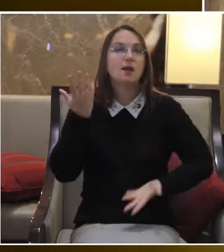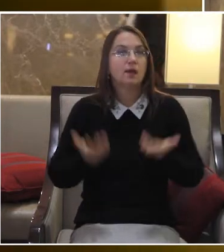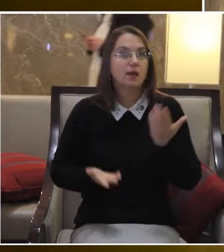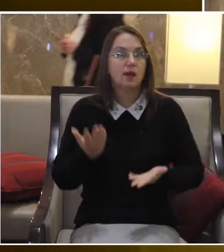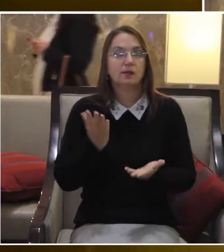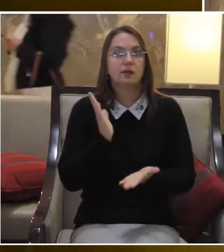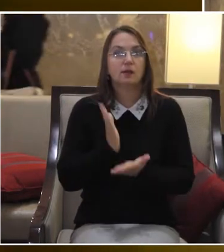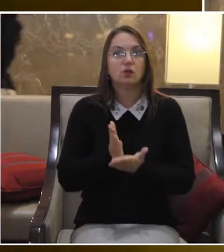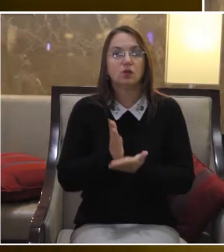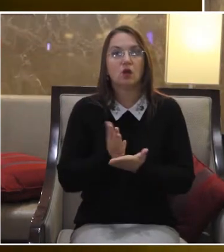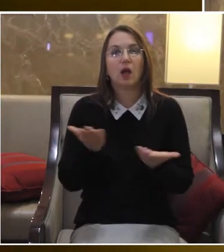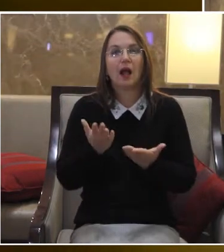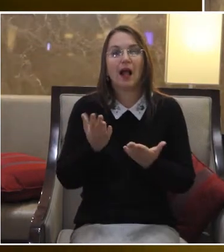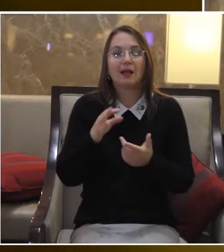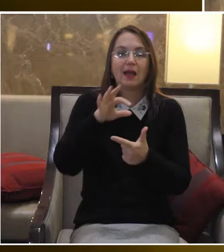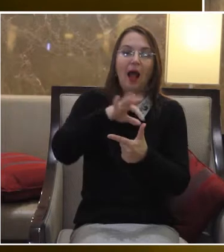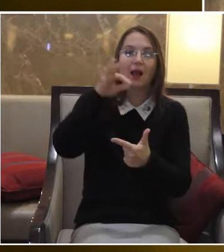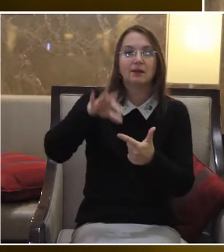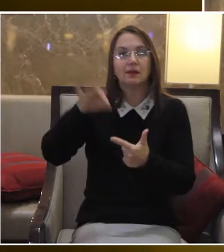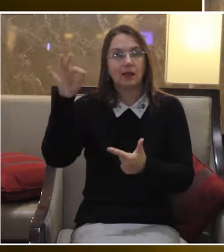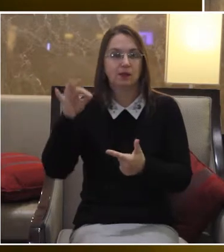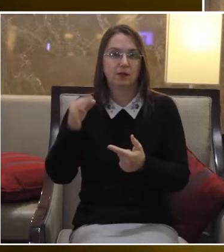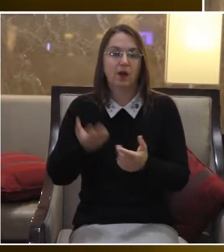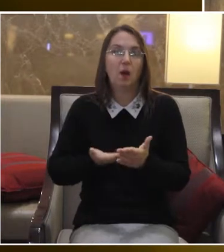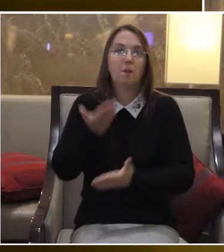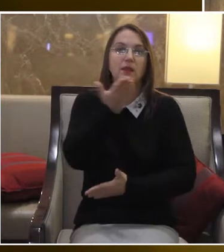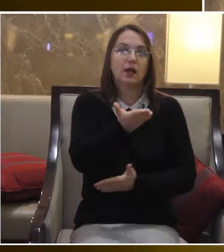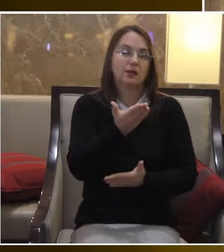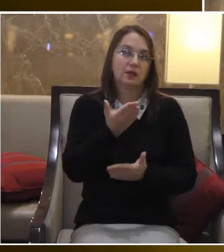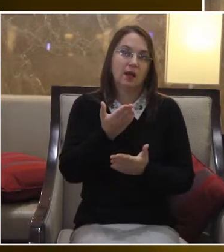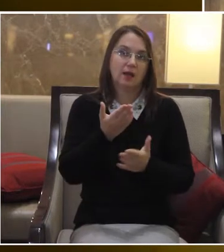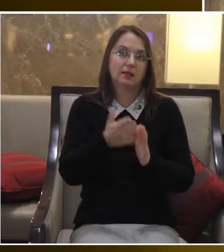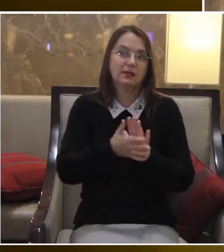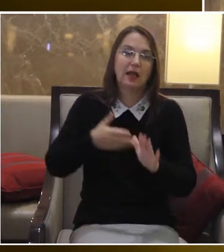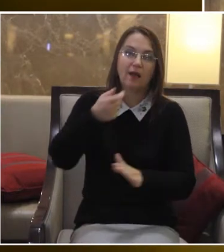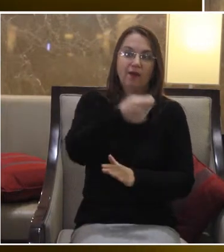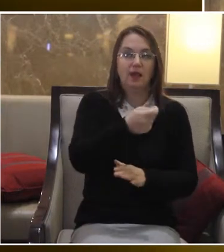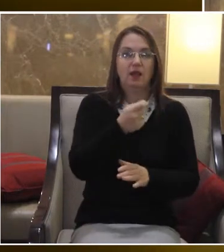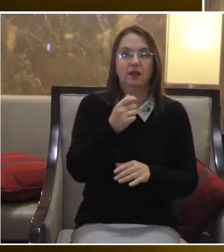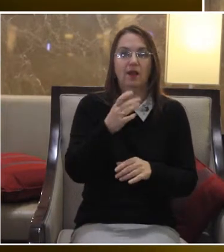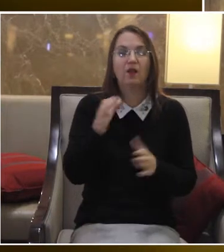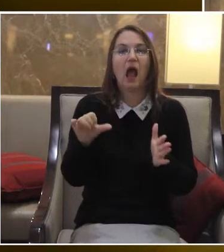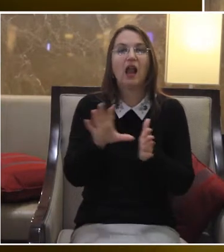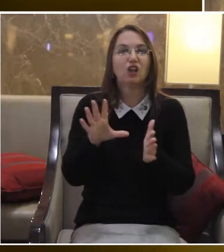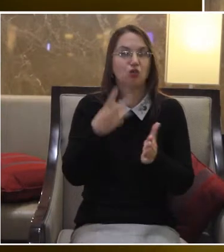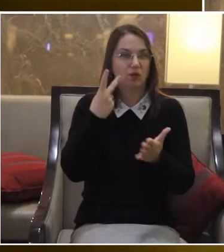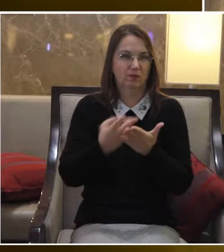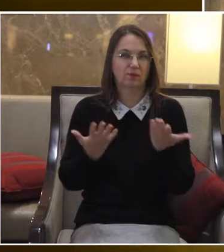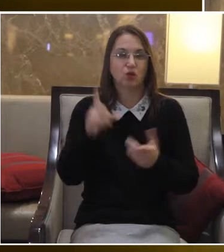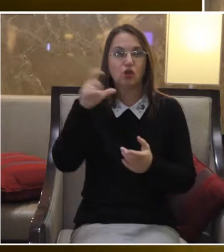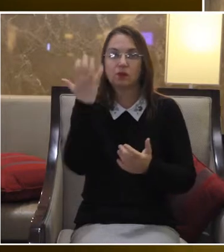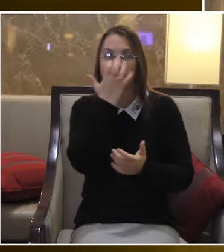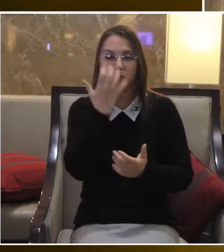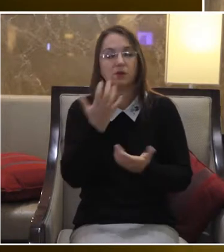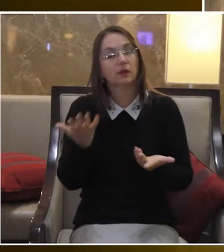Тобто, якщо буде існувати якась альтернативна можливість подання скарги чи заяви в